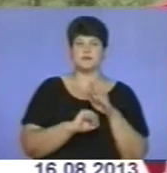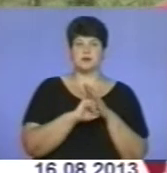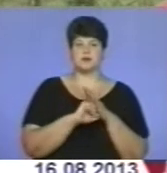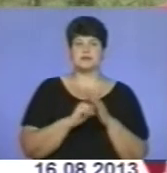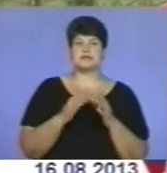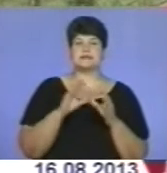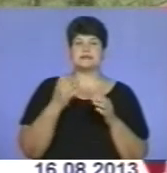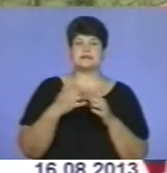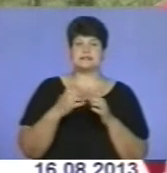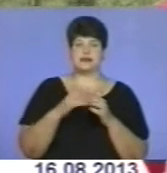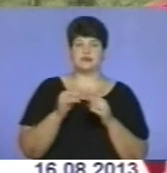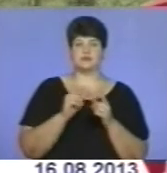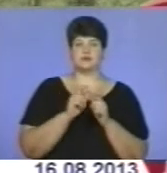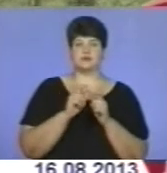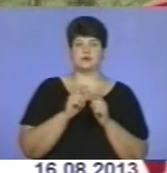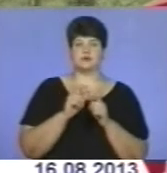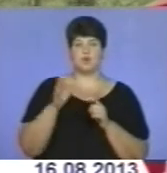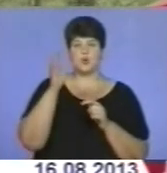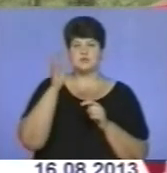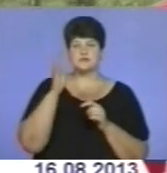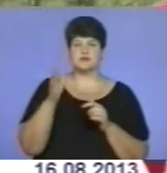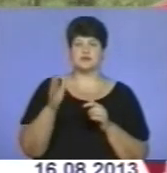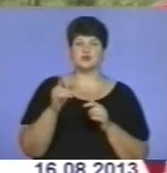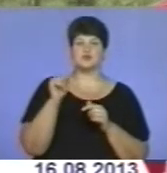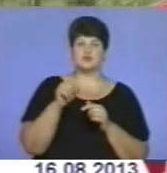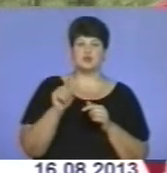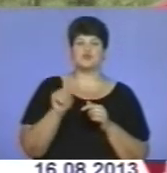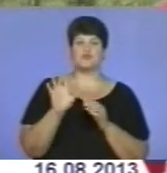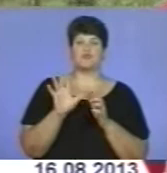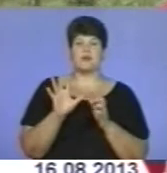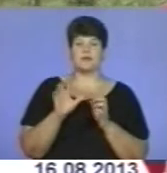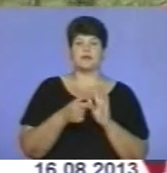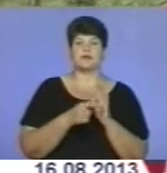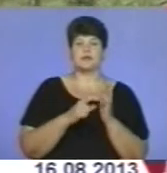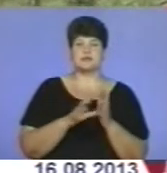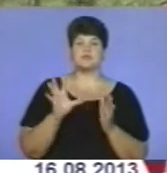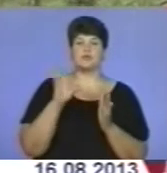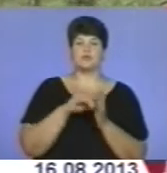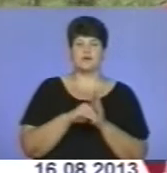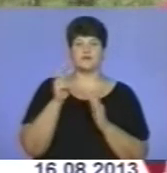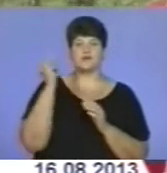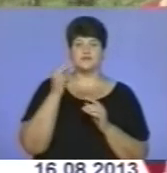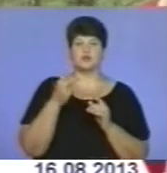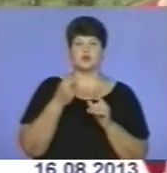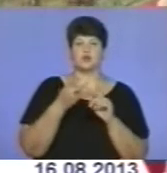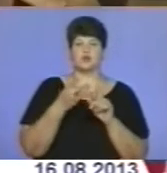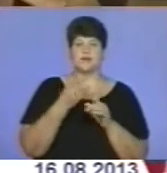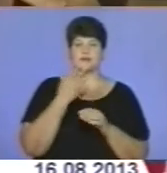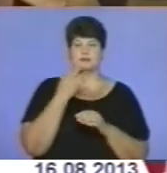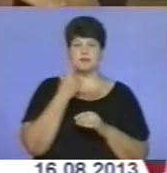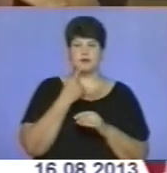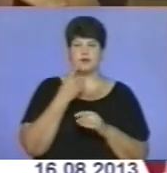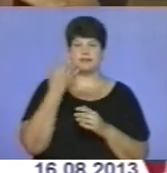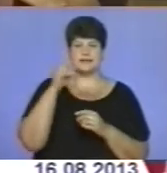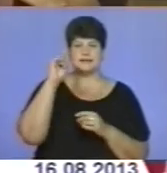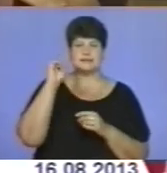загальної середньої освіти. З того, що в п'ятих класах впроваджені вивчення іноземної мови. День